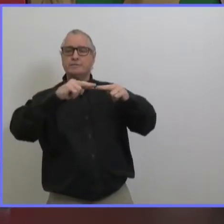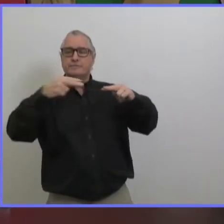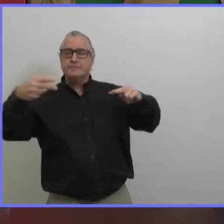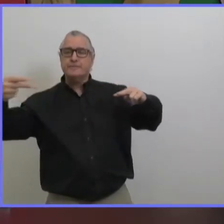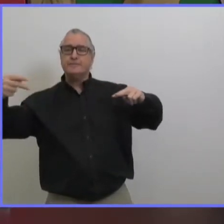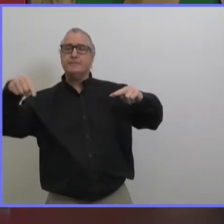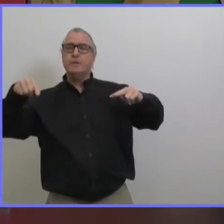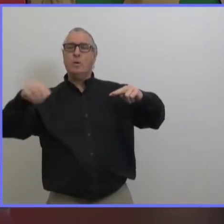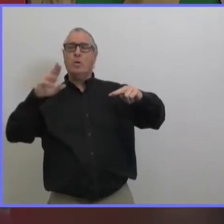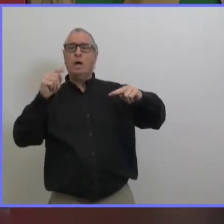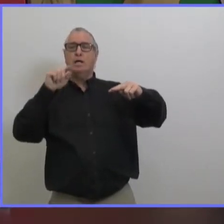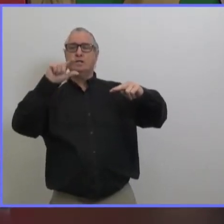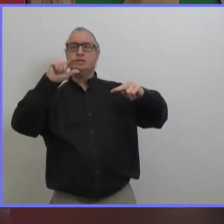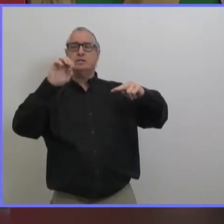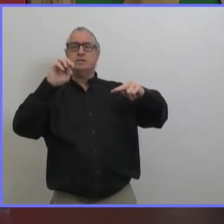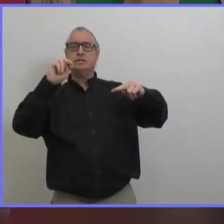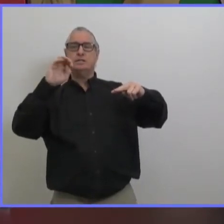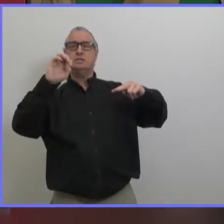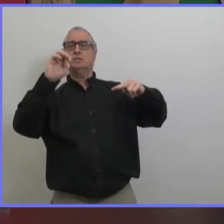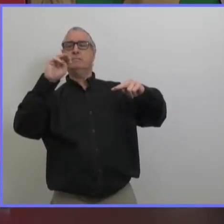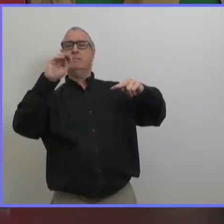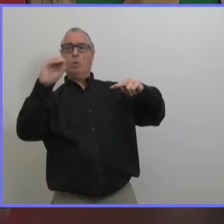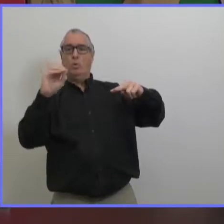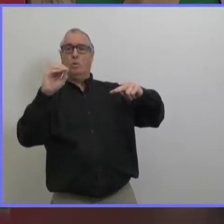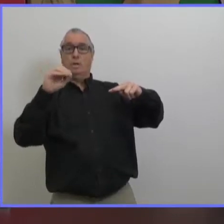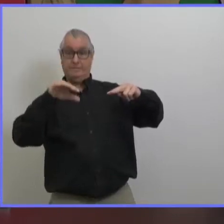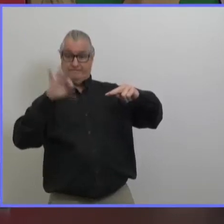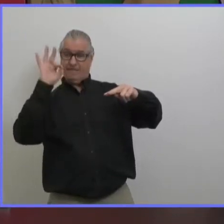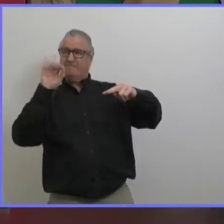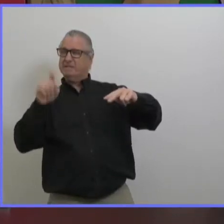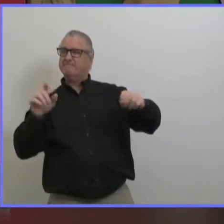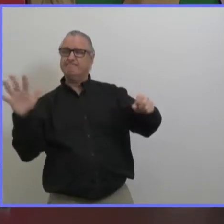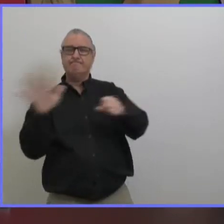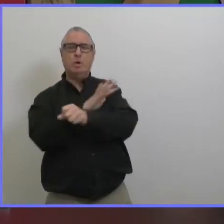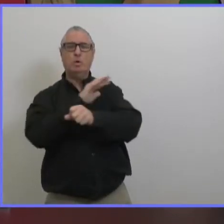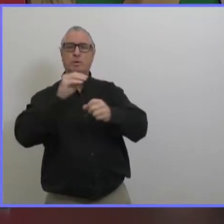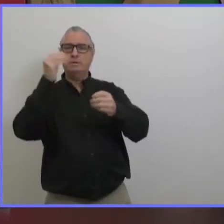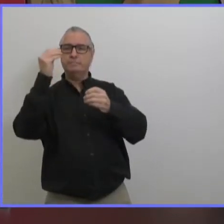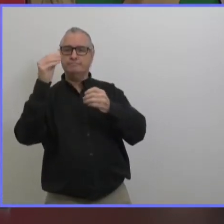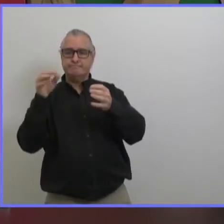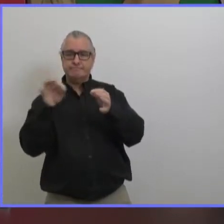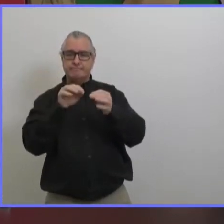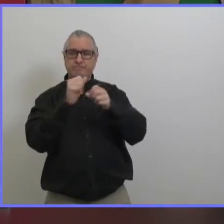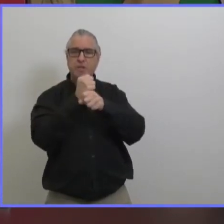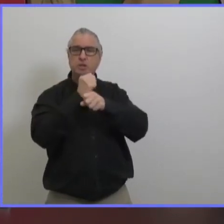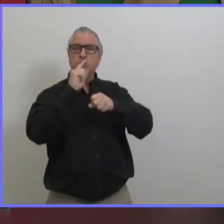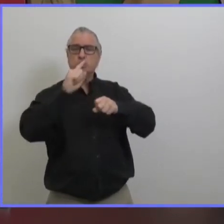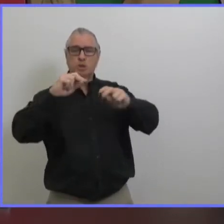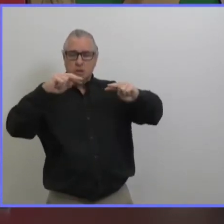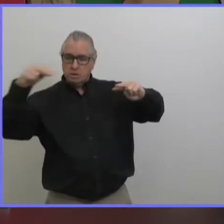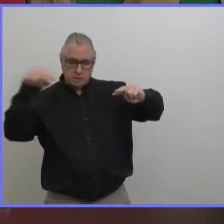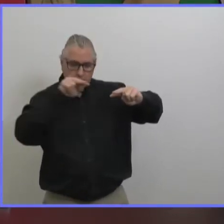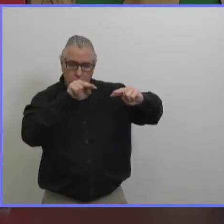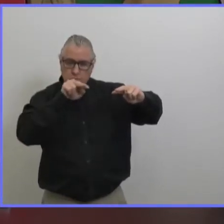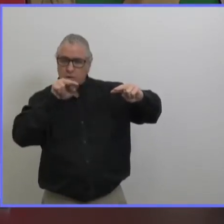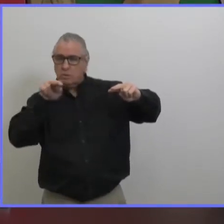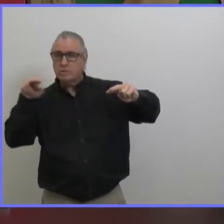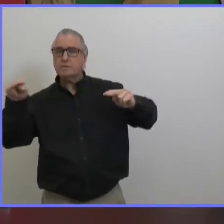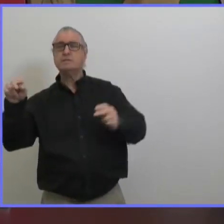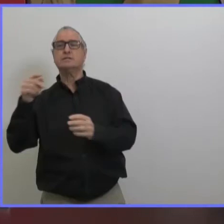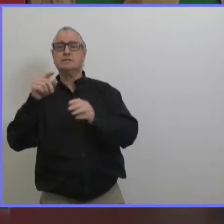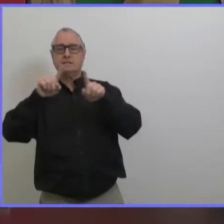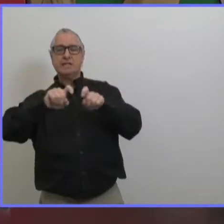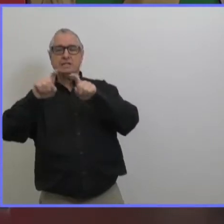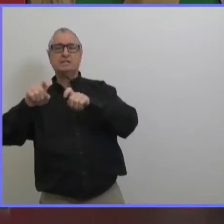c'est une petite proportion du travail qui doit être fait pour le travail de surveillant quand on parle de